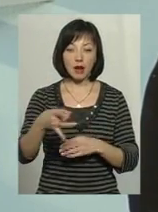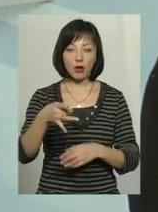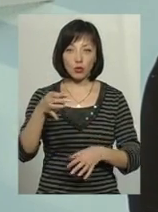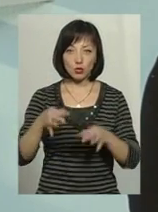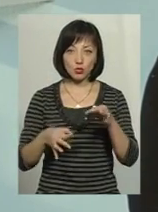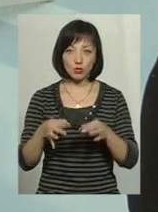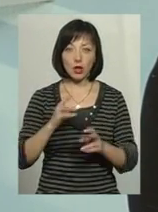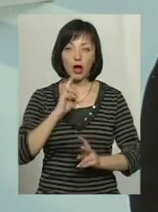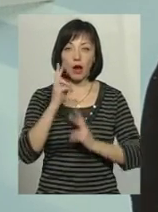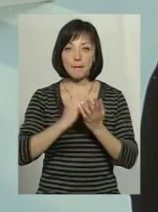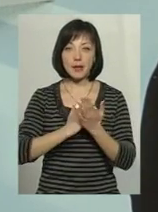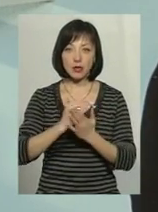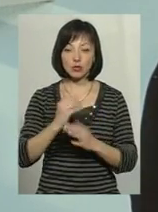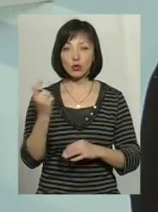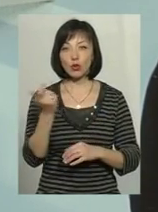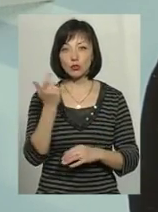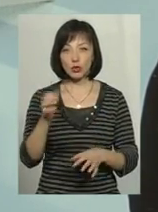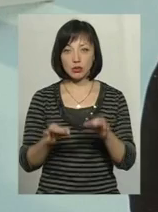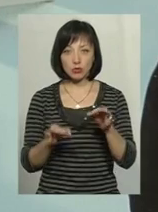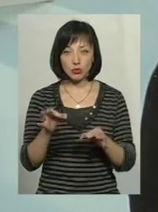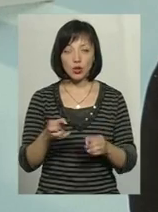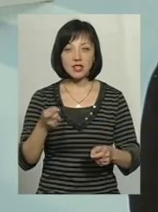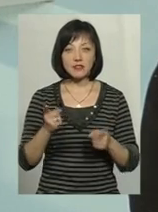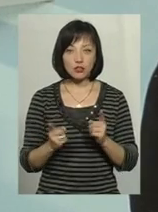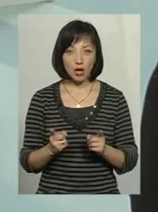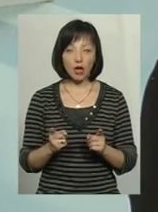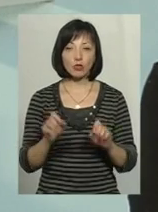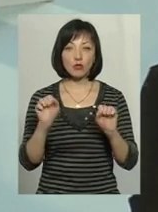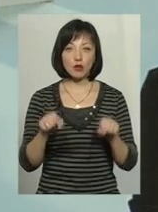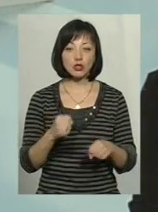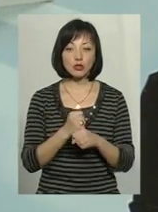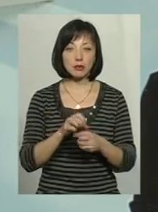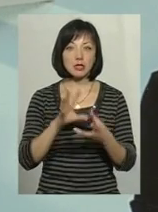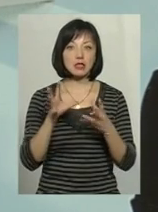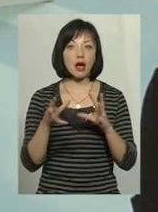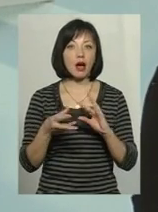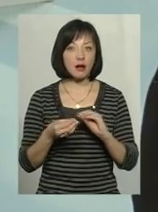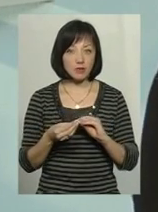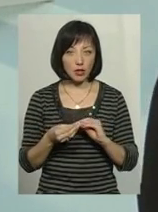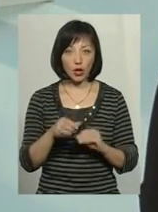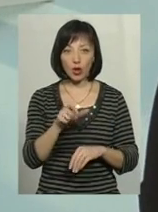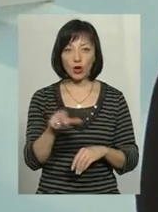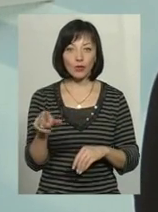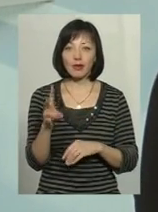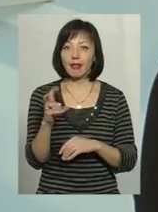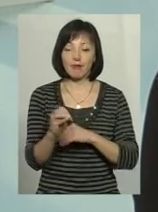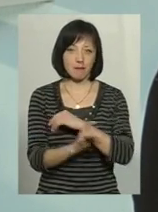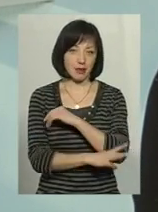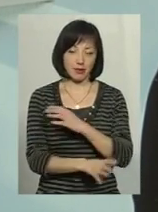суду, апеляційного і господарського суду. Звичайно, можна зробити загальний висновок, люди не бідні.